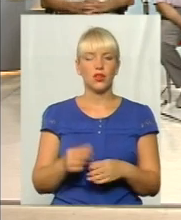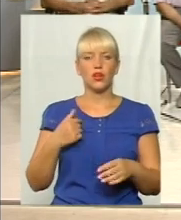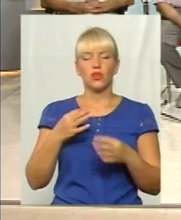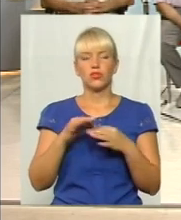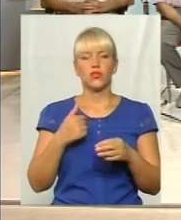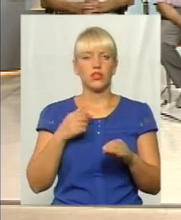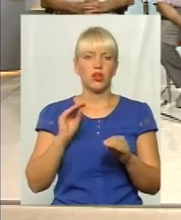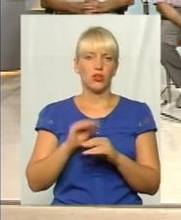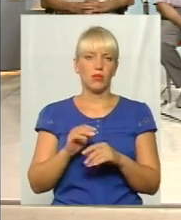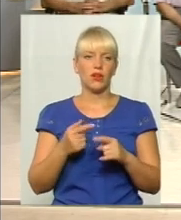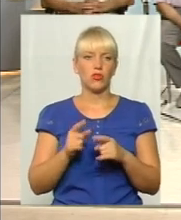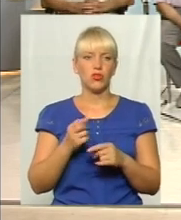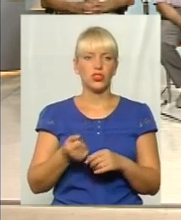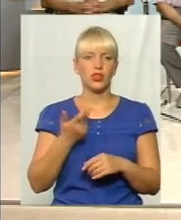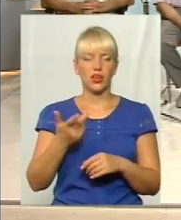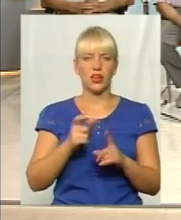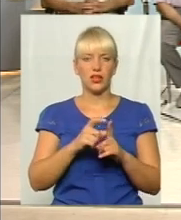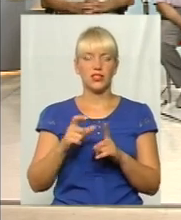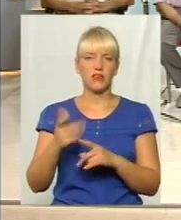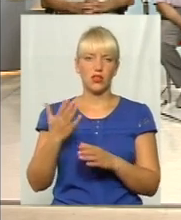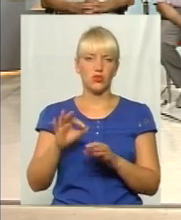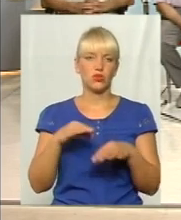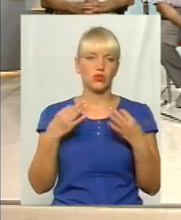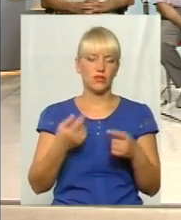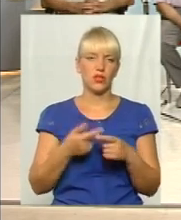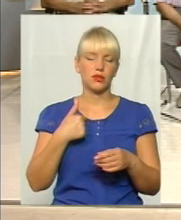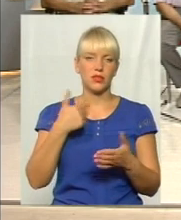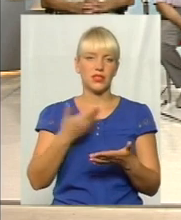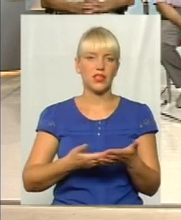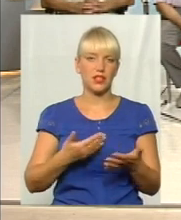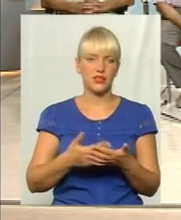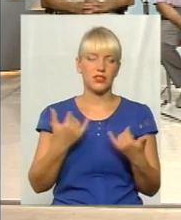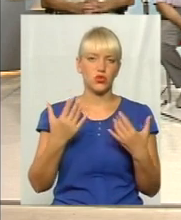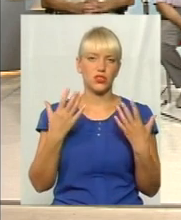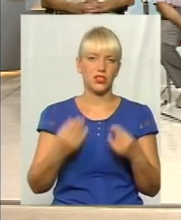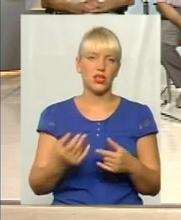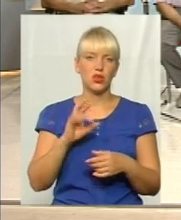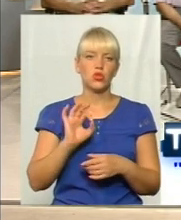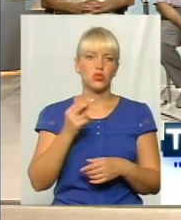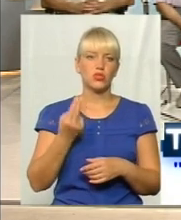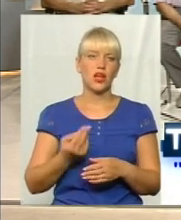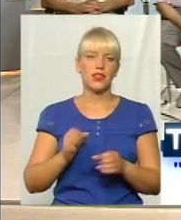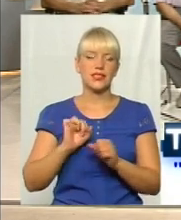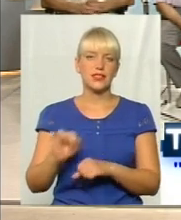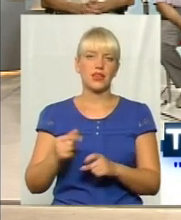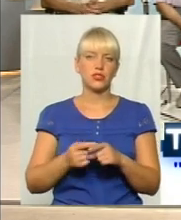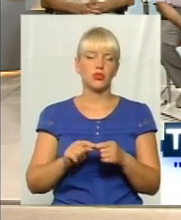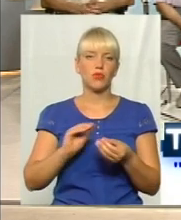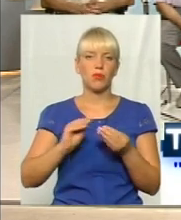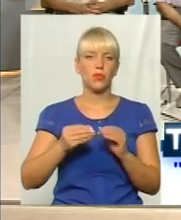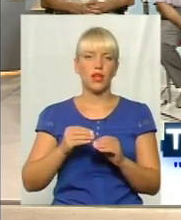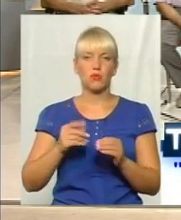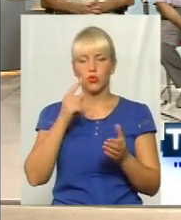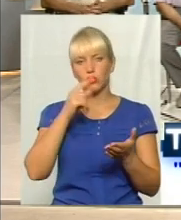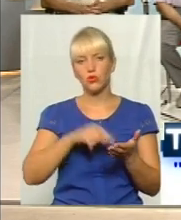декілька слів, якщо дозволите. І мені здається, на сьогоднішній день на соціальний захист і оцю проблему доступності